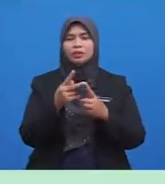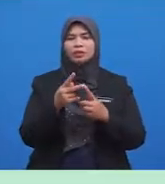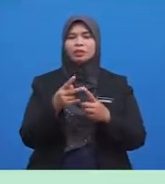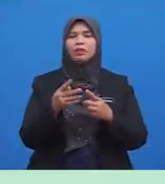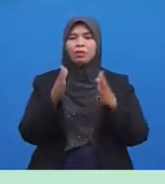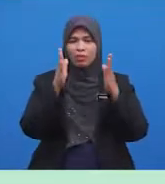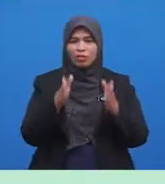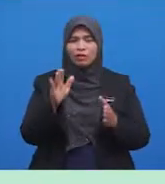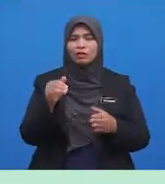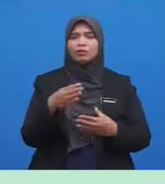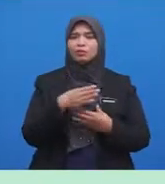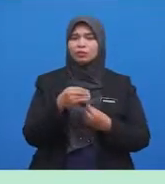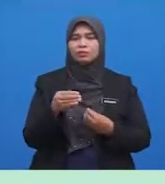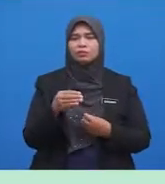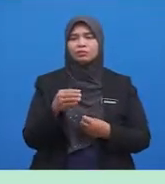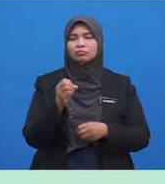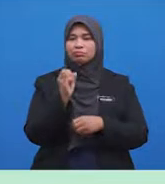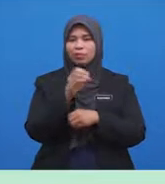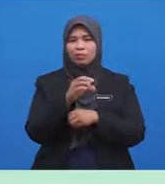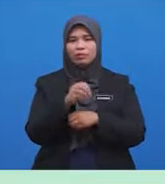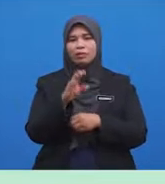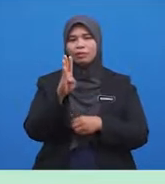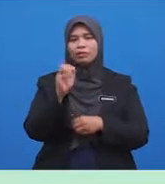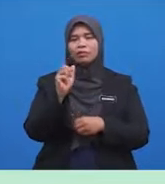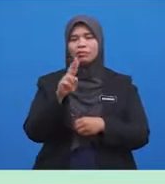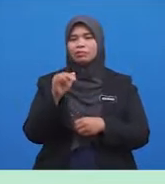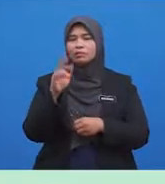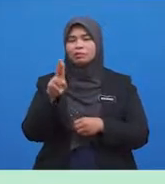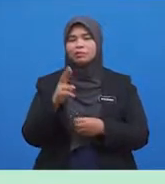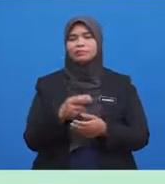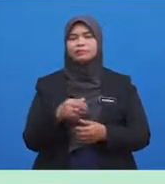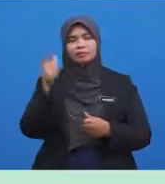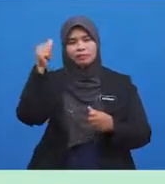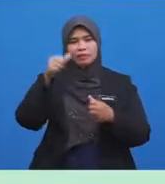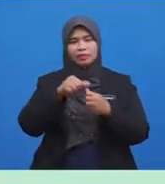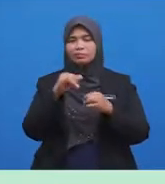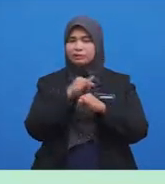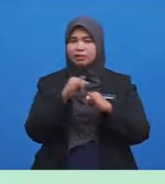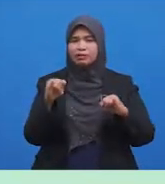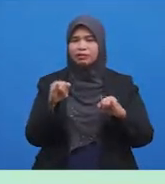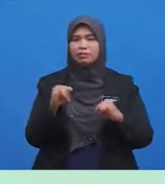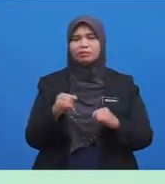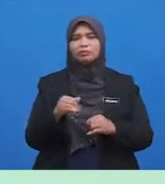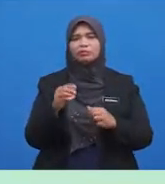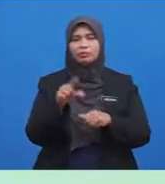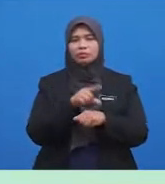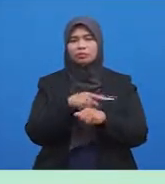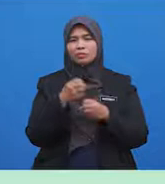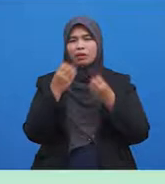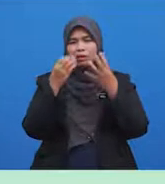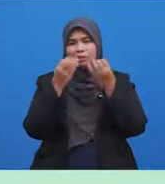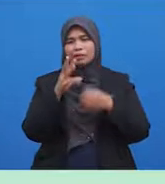hambanya Yang suka Membazir Ingat ya Jangan Membazir air Ketika beruduk